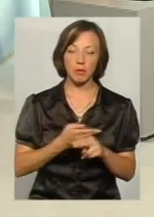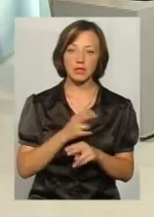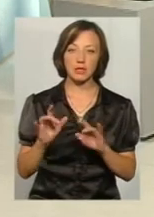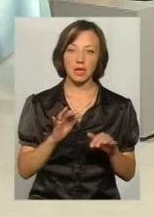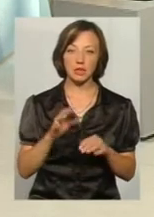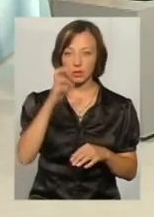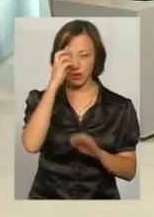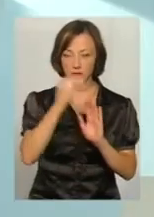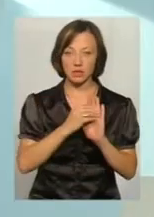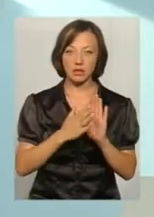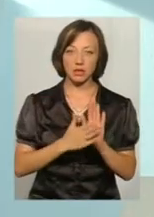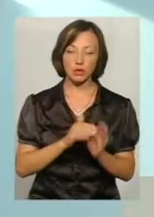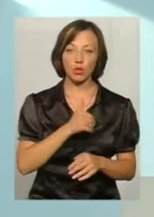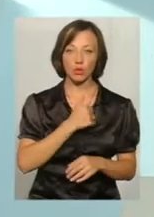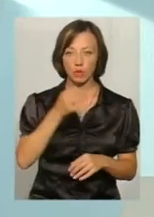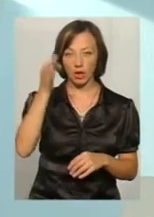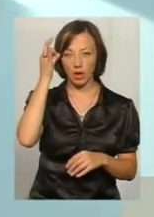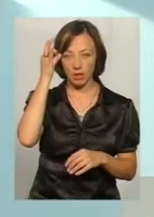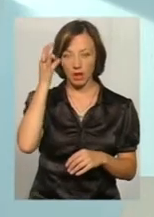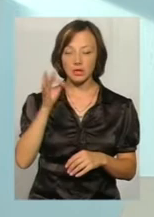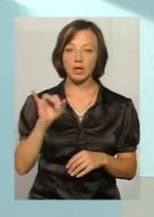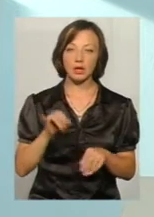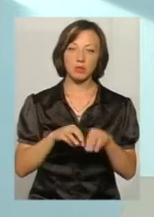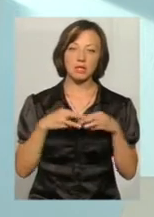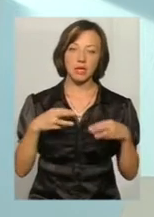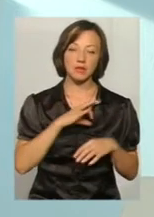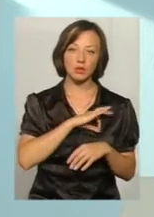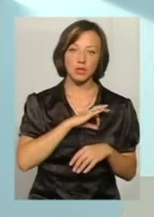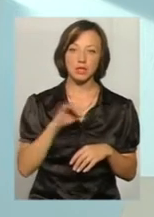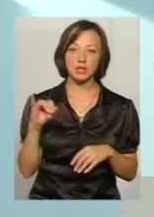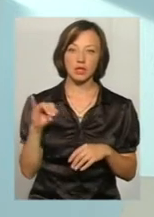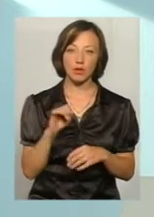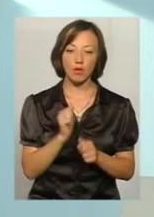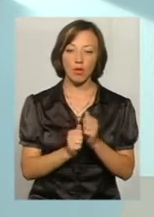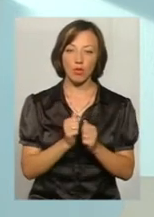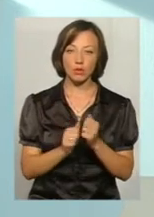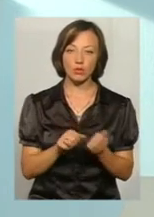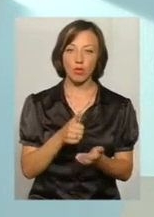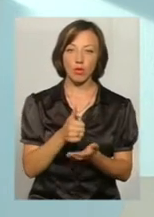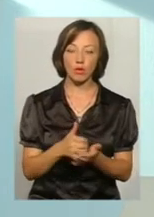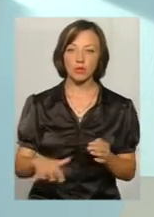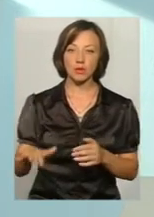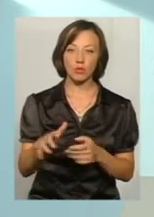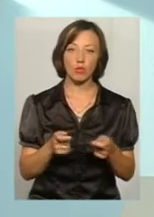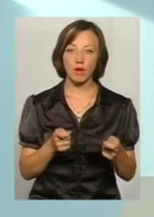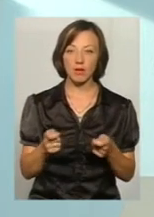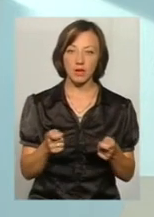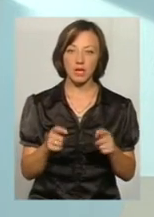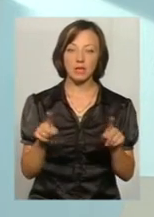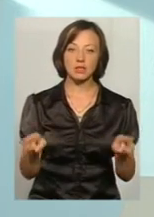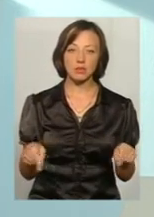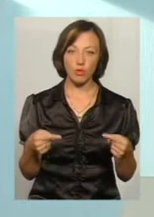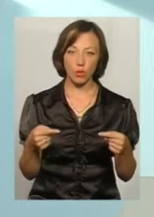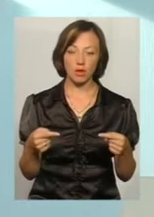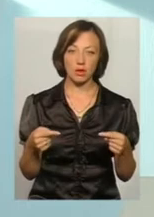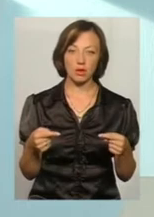реєстраторів. Зокрема, я хочу нагадати, і в Міністерстві юстиції, і в кожному Головному територіальному управлению юстиції створені